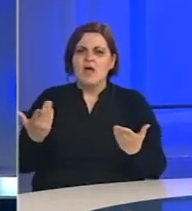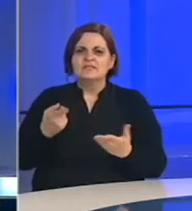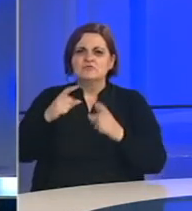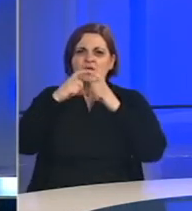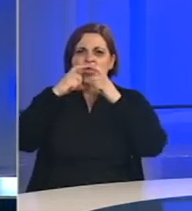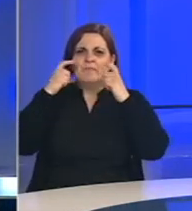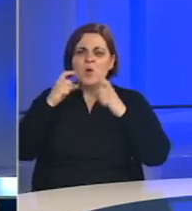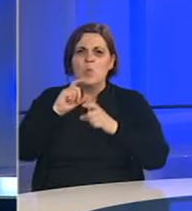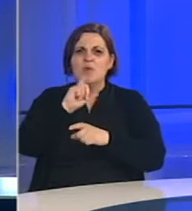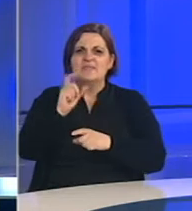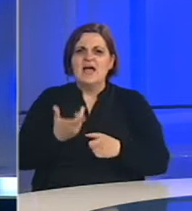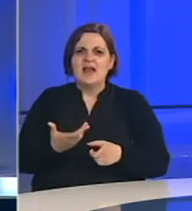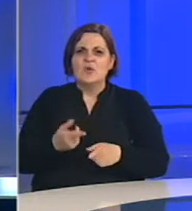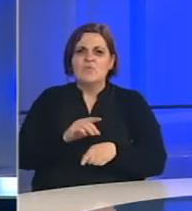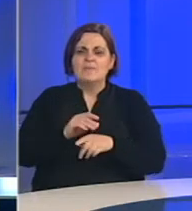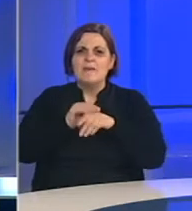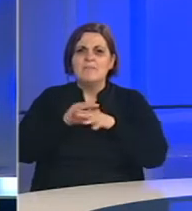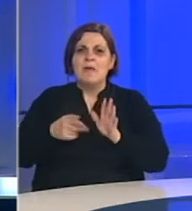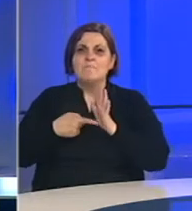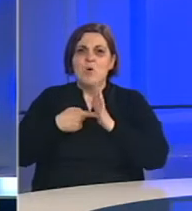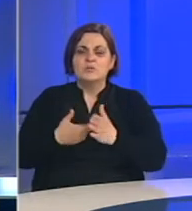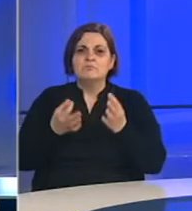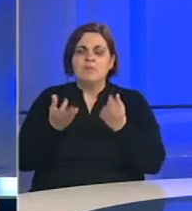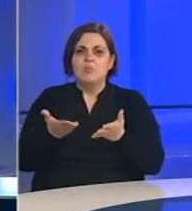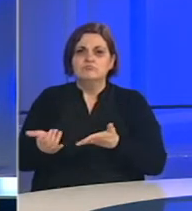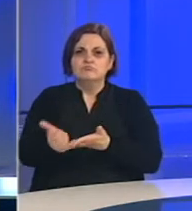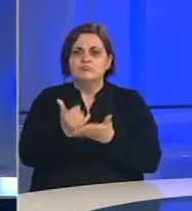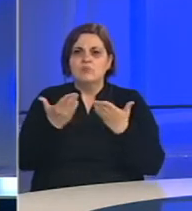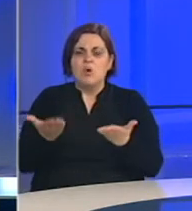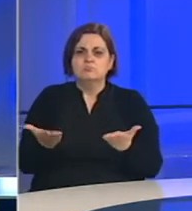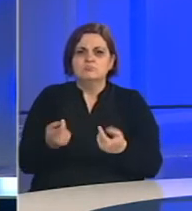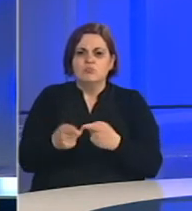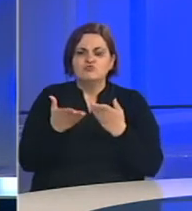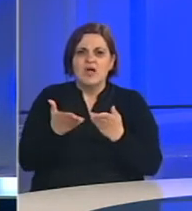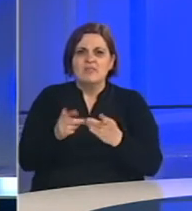se ove maske konkretno u Italiji u jeku pandemije pokazale tako korisnima.